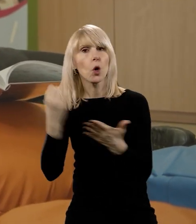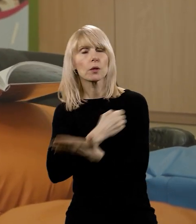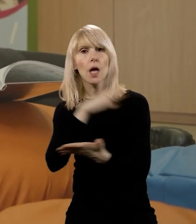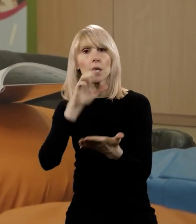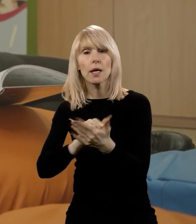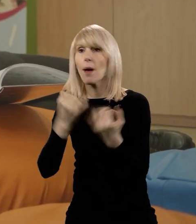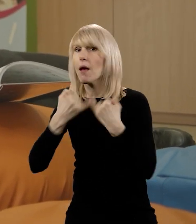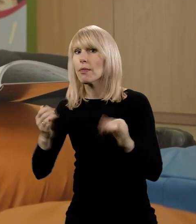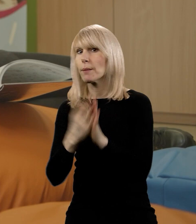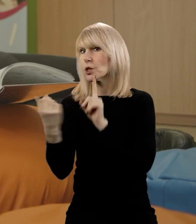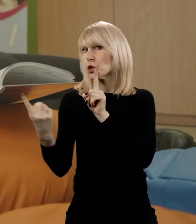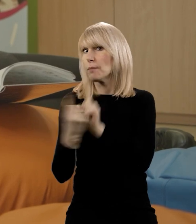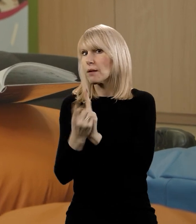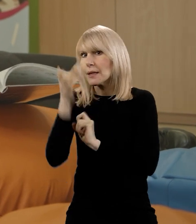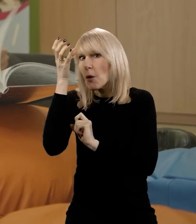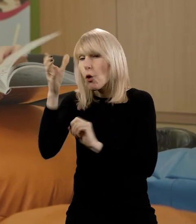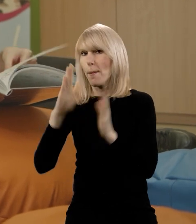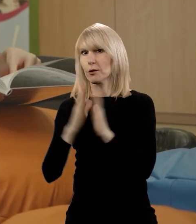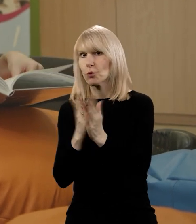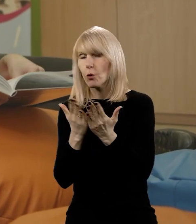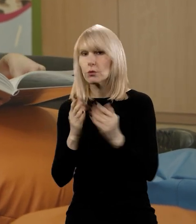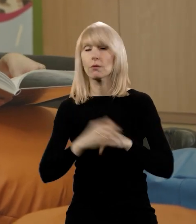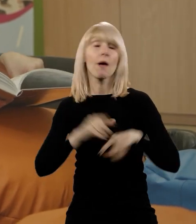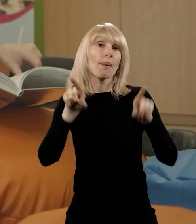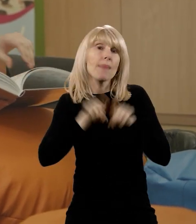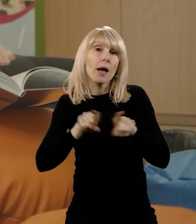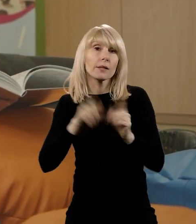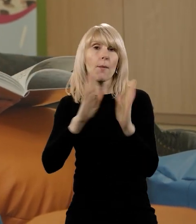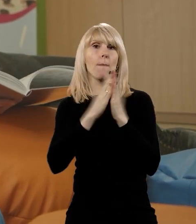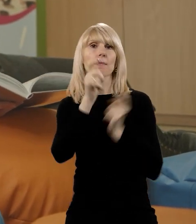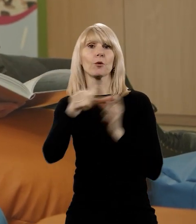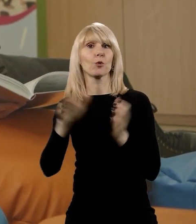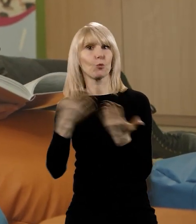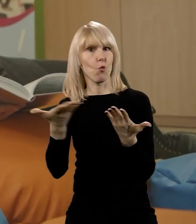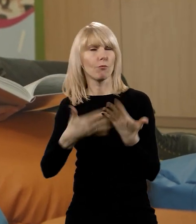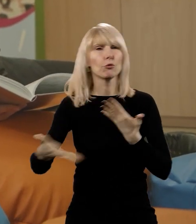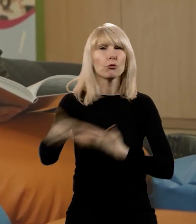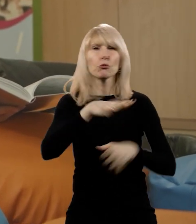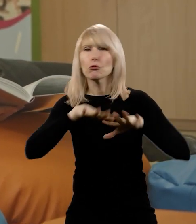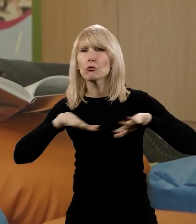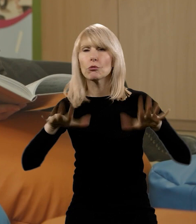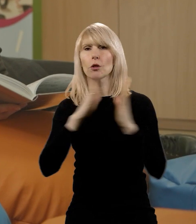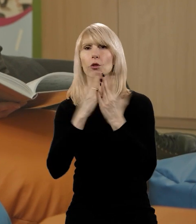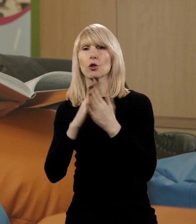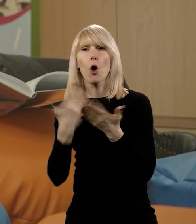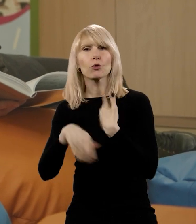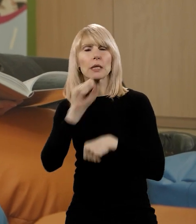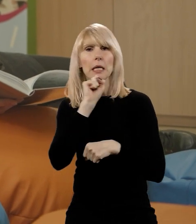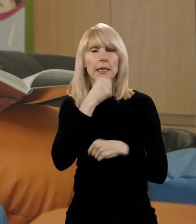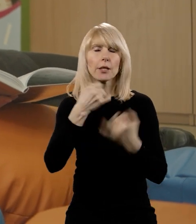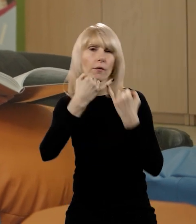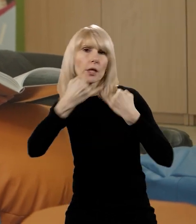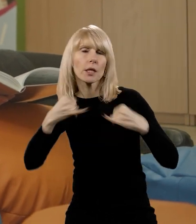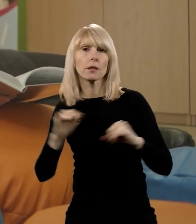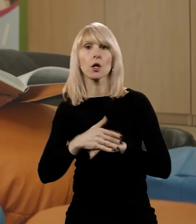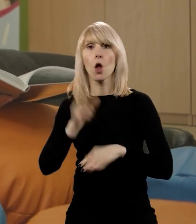spotkań z autorami książek. A biblioteka posiada także szeroką ofertę dla dorosłych i seniorów. Jeśli szukacie danego tytułu, to jest tutaj